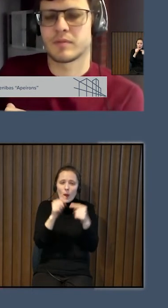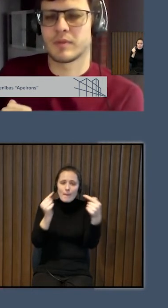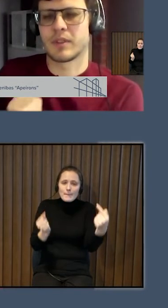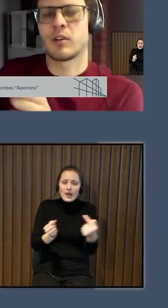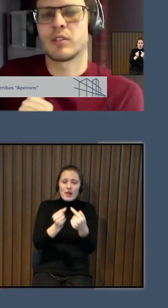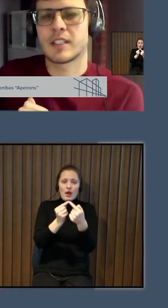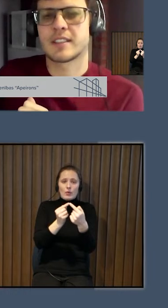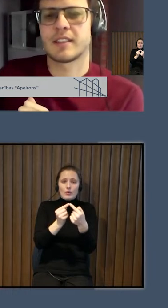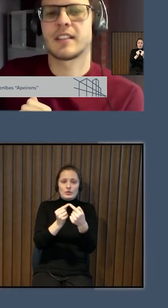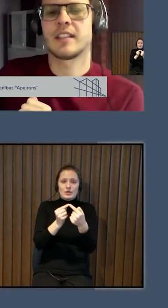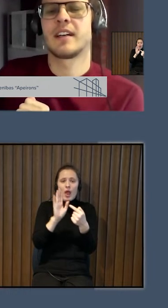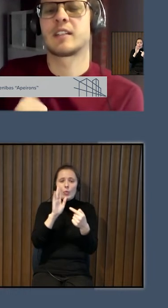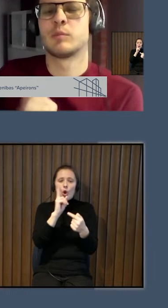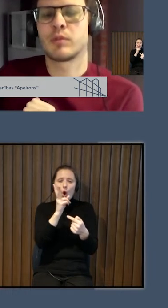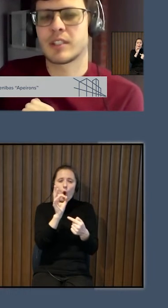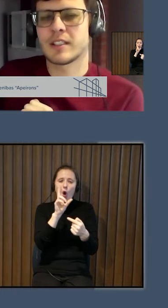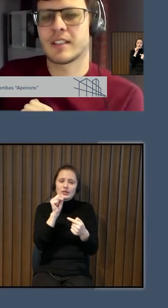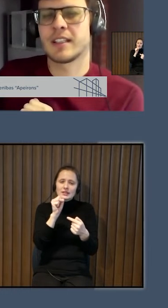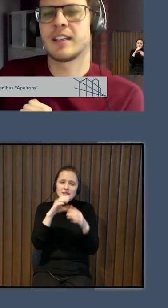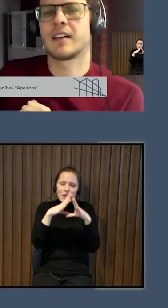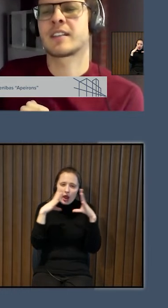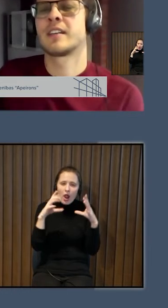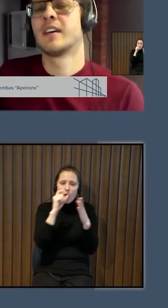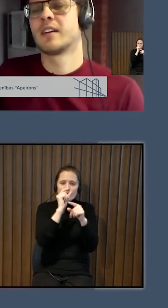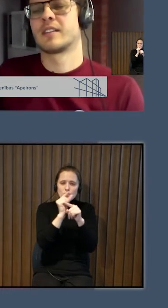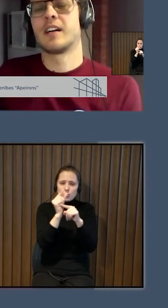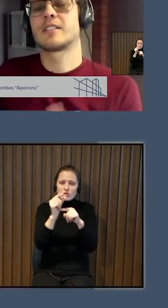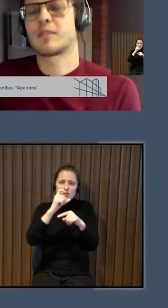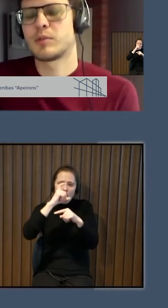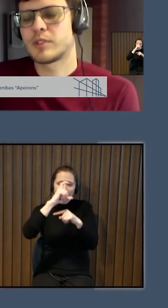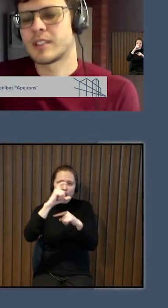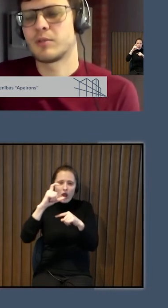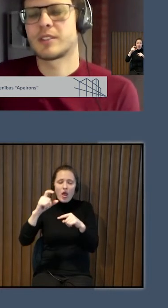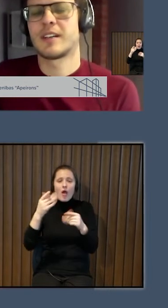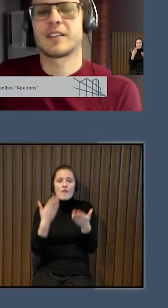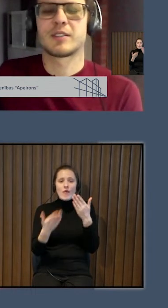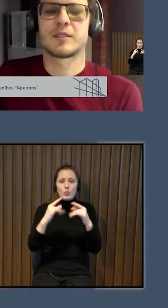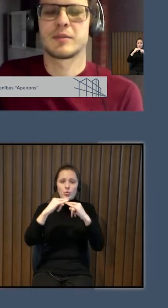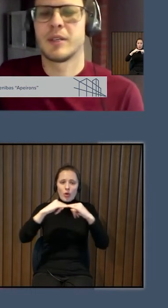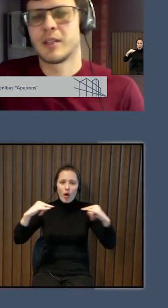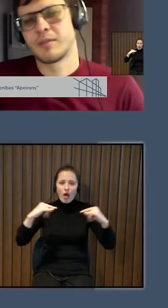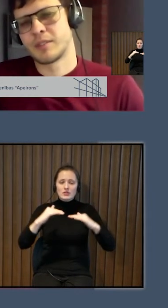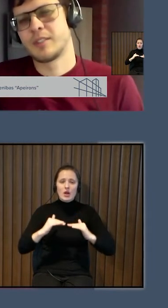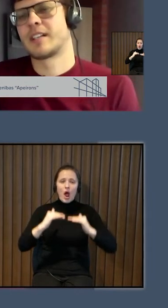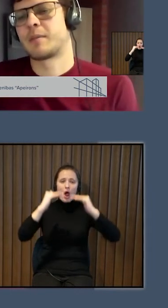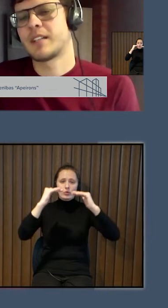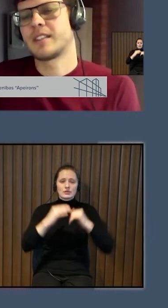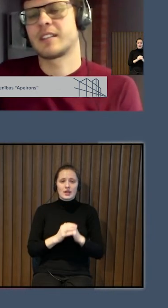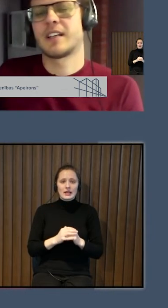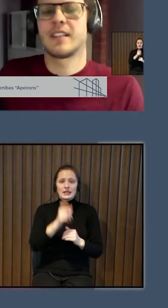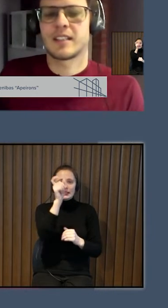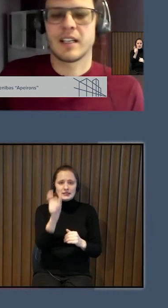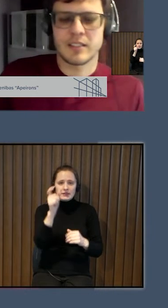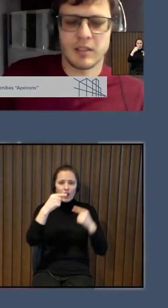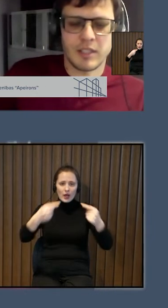kontrasti ir lielāki, burti ir lielāki. Galds varbūt ir augstāks. Cilvēkam